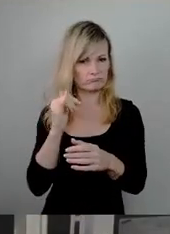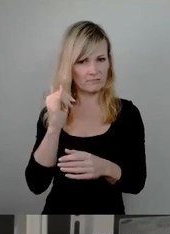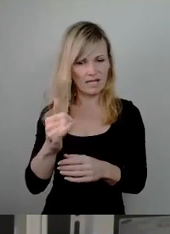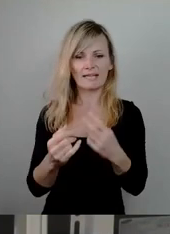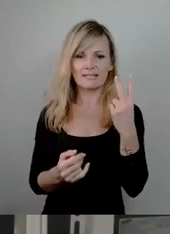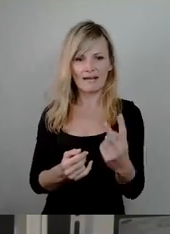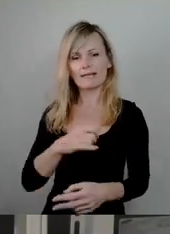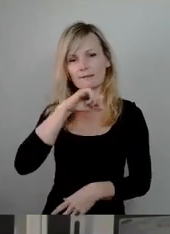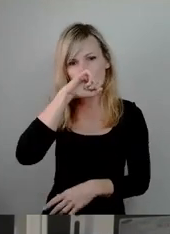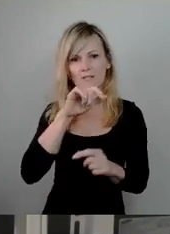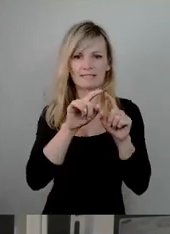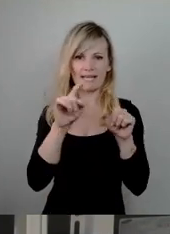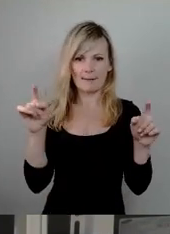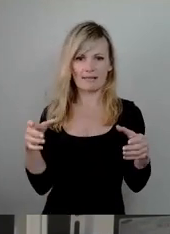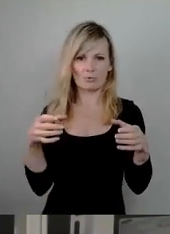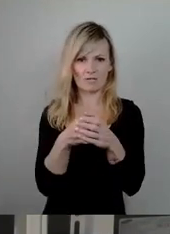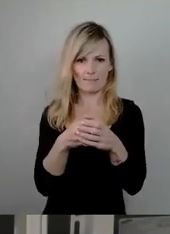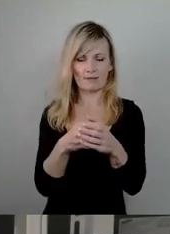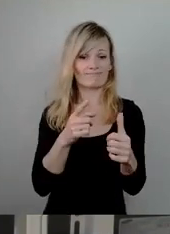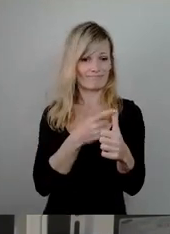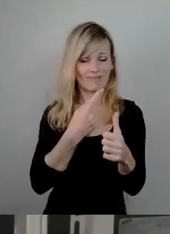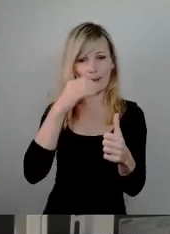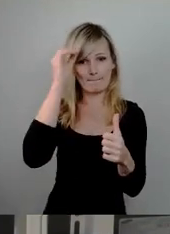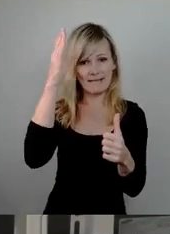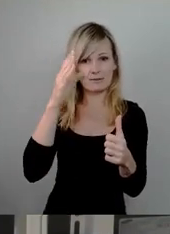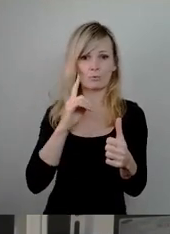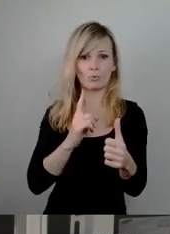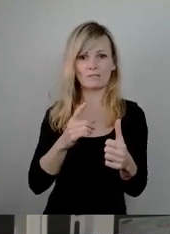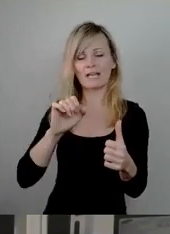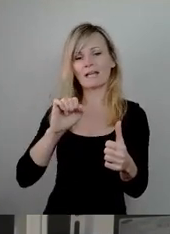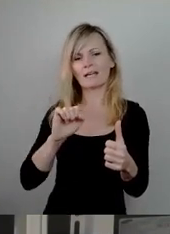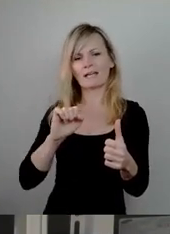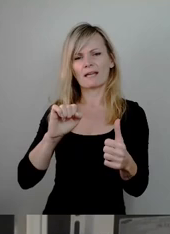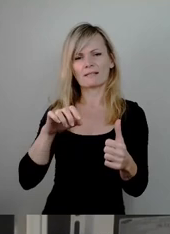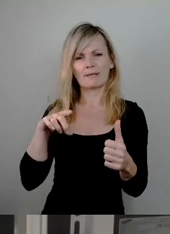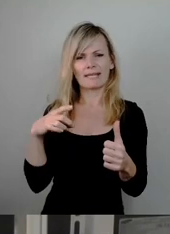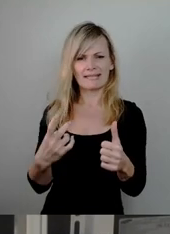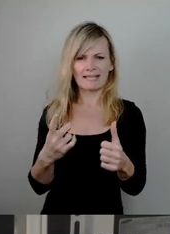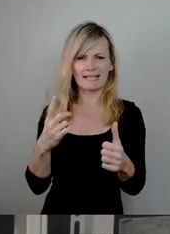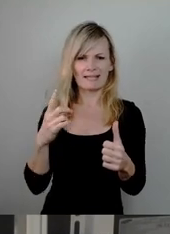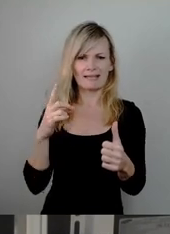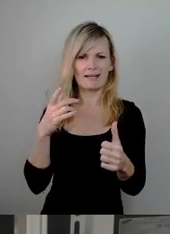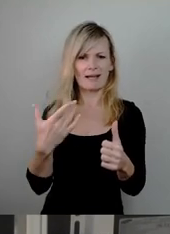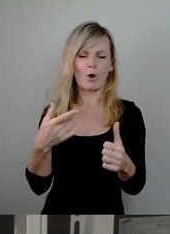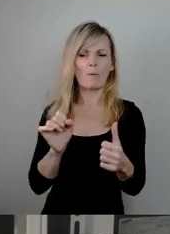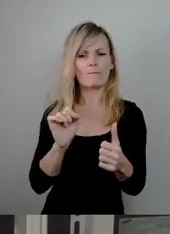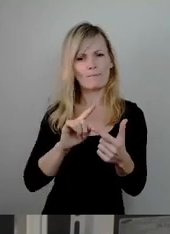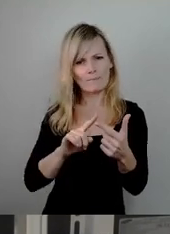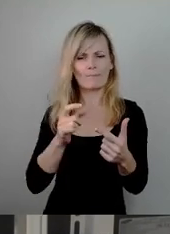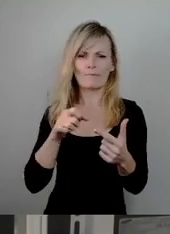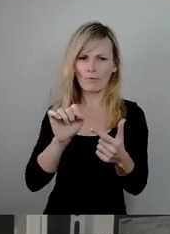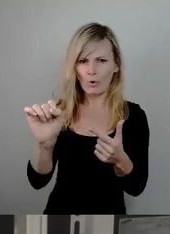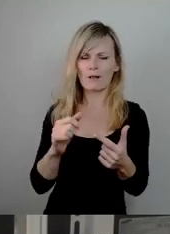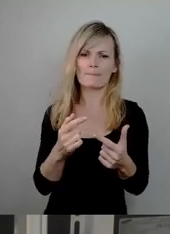mir zusammen, Bildung und die SGD, auch wenn letzteres Angesicht der, ich sage mal,